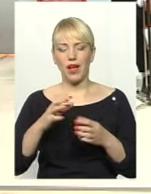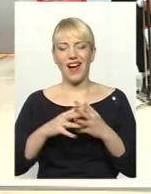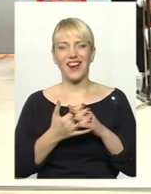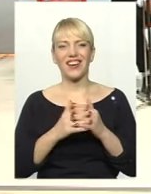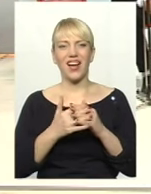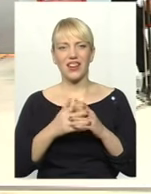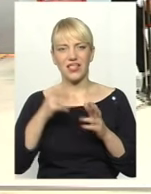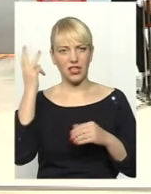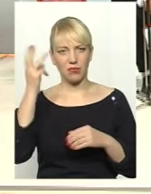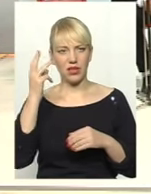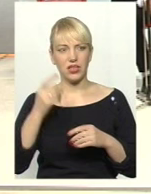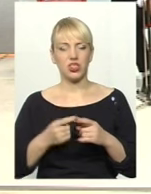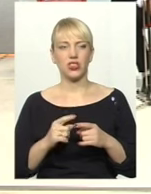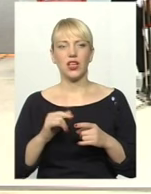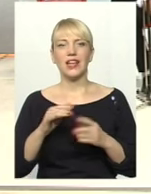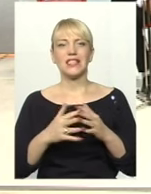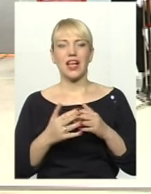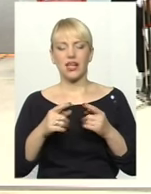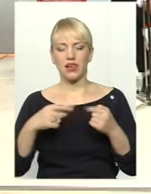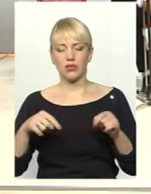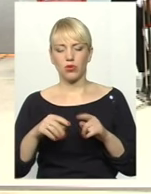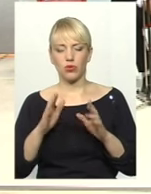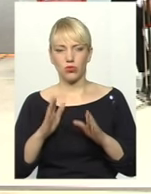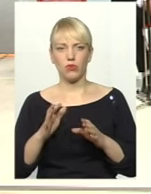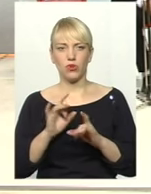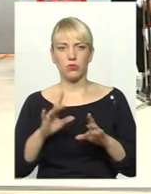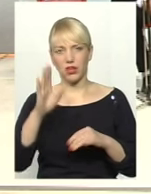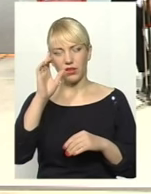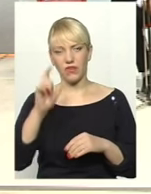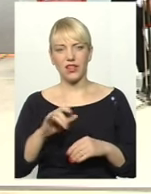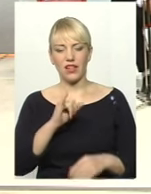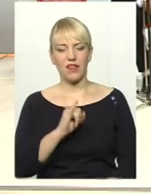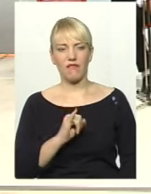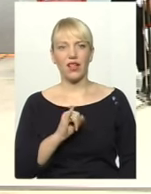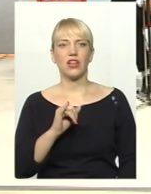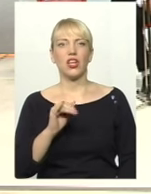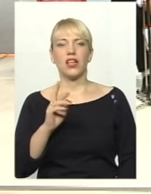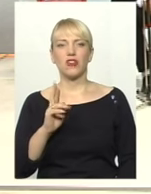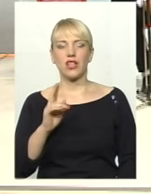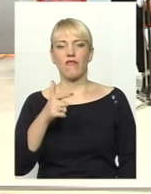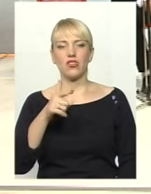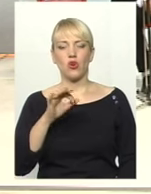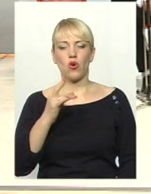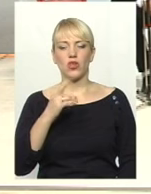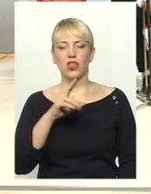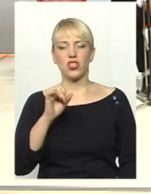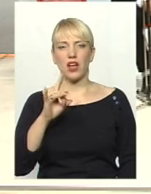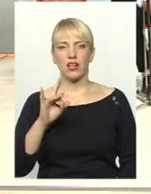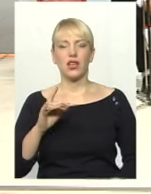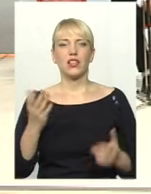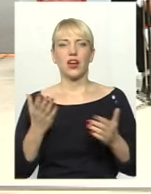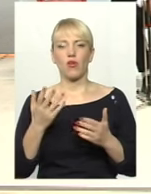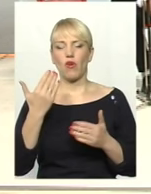блок сьогодні розповідатиме він. І чекаємо у цій студії ще Івана Ярославовича Гончара, якого ви бачили у сюжеті, і